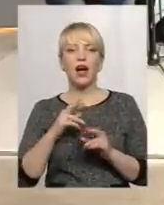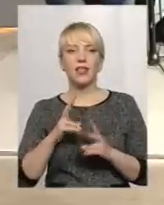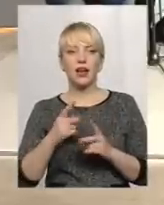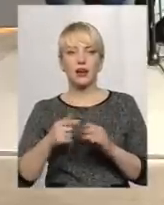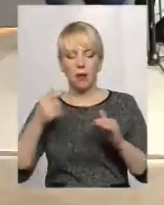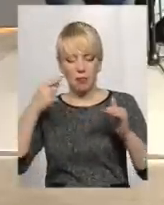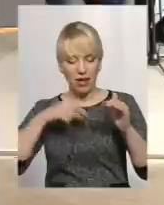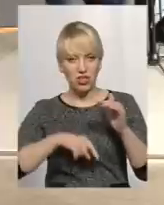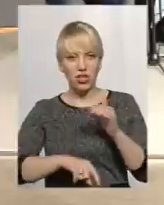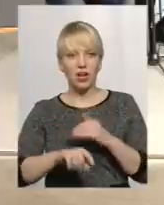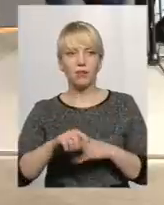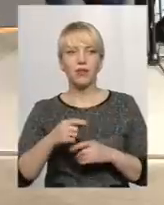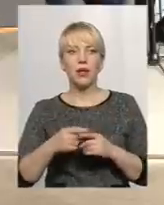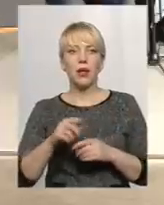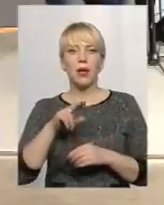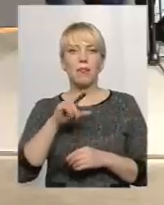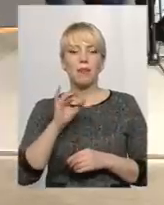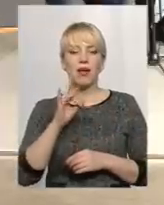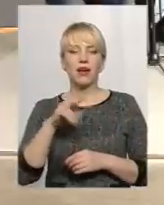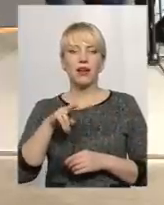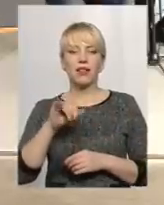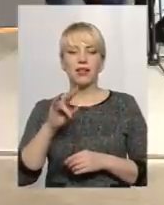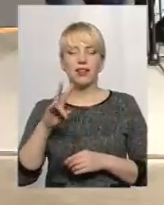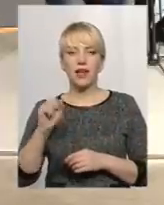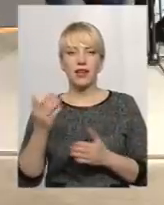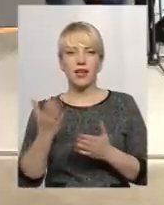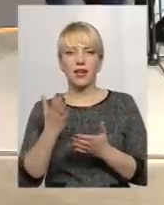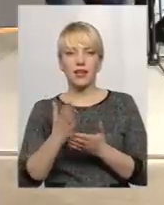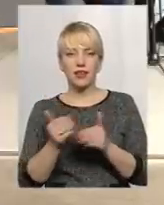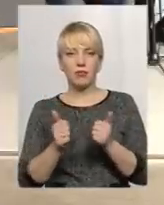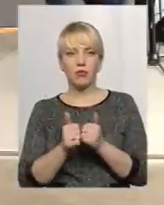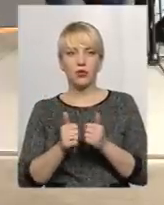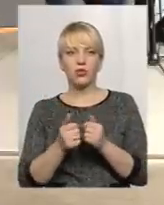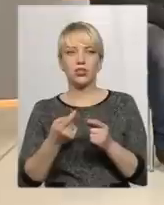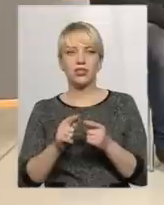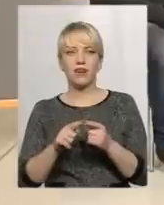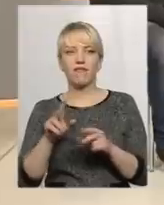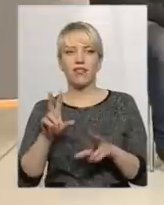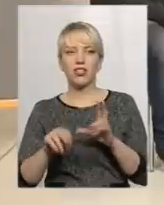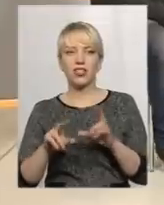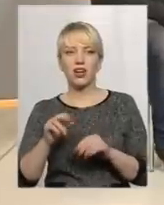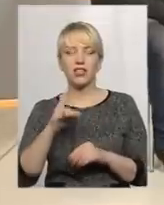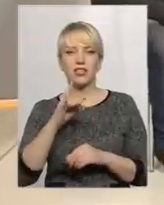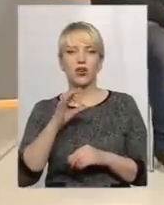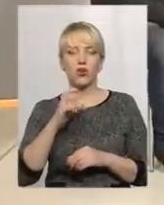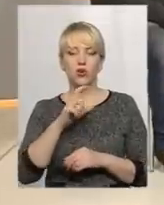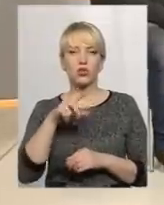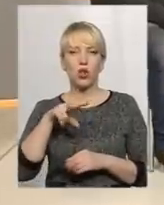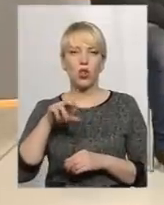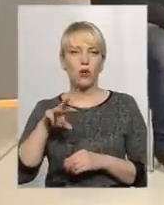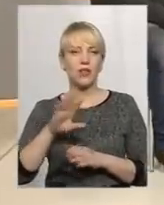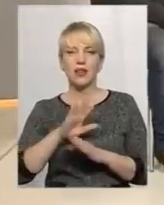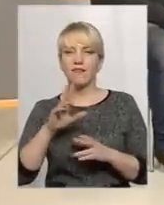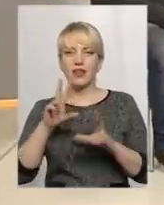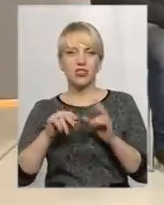-перлина, яка є поруч з Кранциловим Це вважається як розлом, не як печера